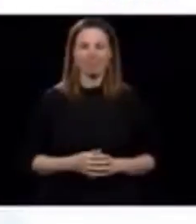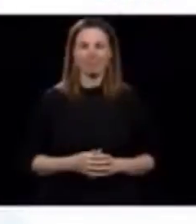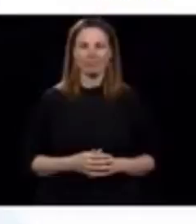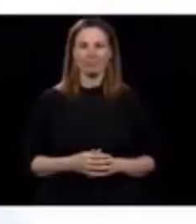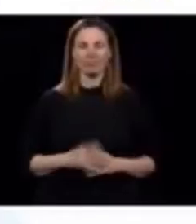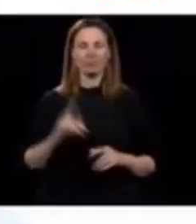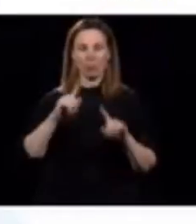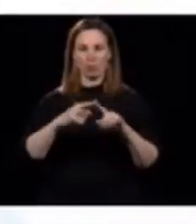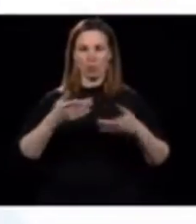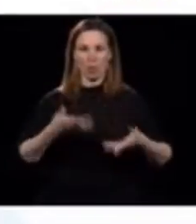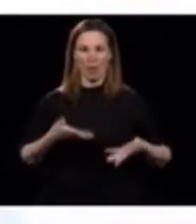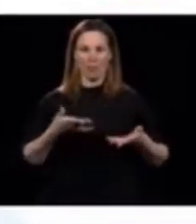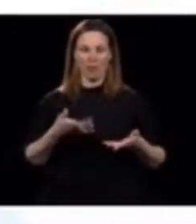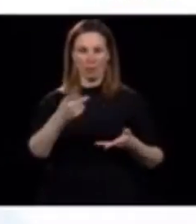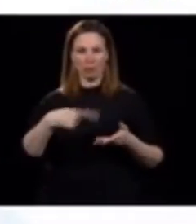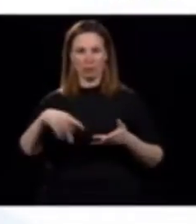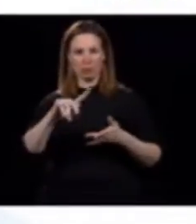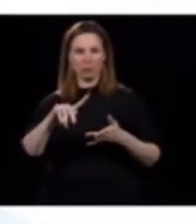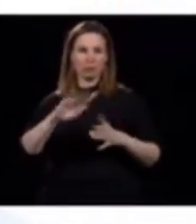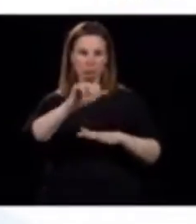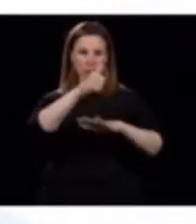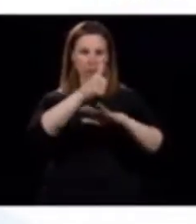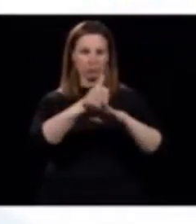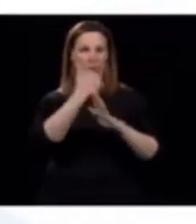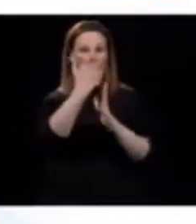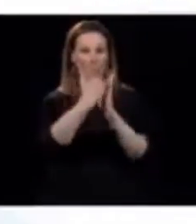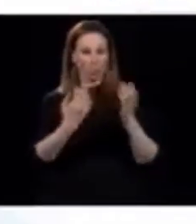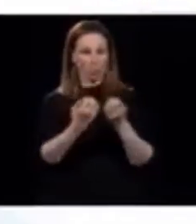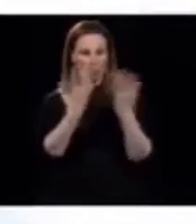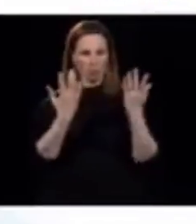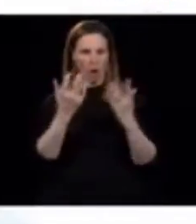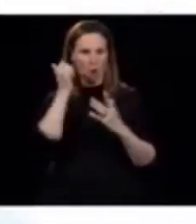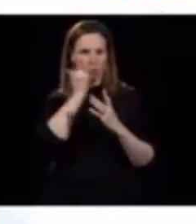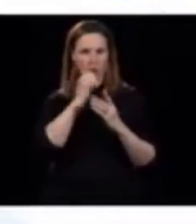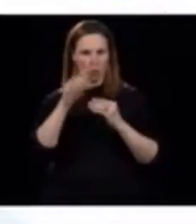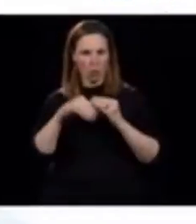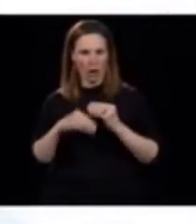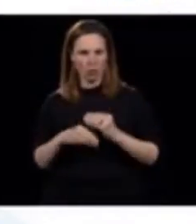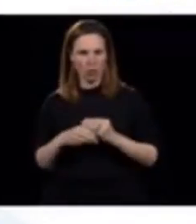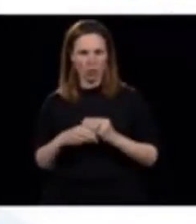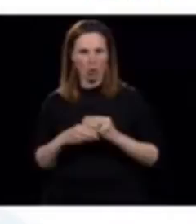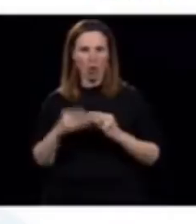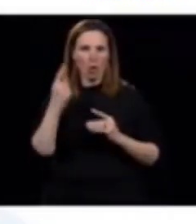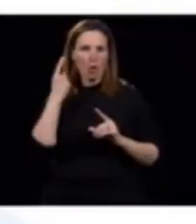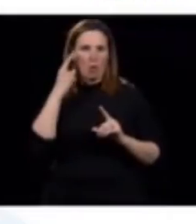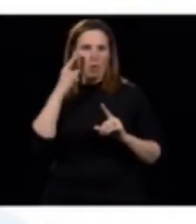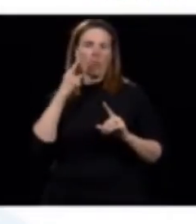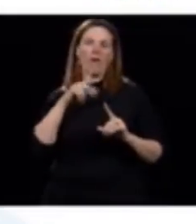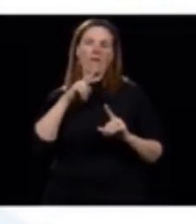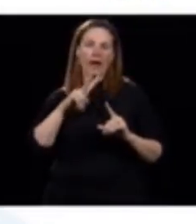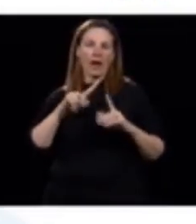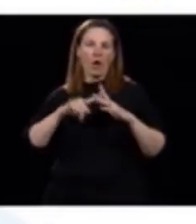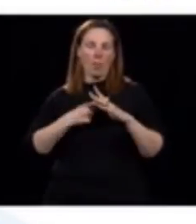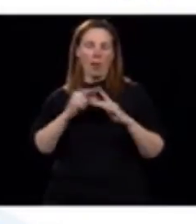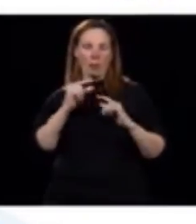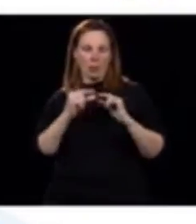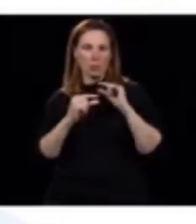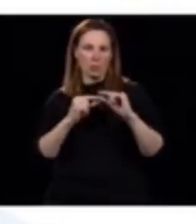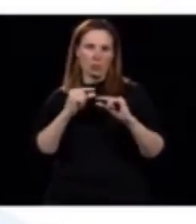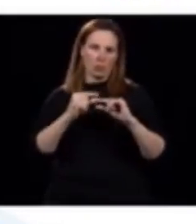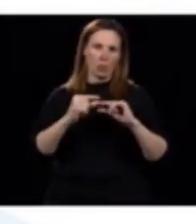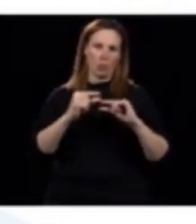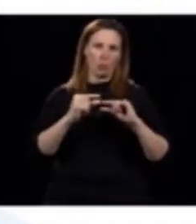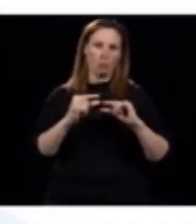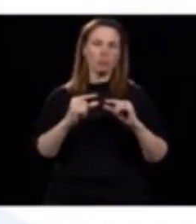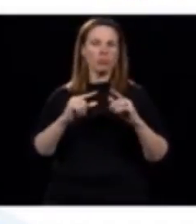Jusqu'à maintenant, vous avez mis en place des mesures jour après jour, de manière très graduelle. Ça a